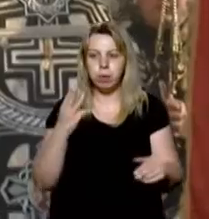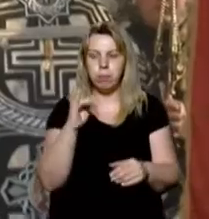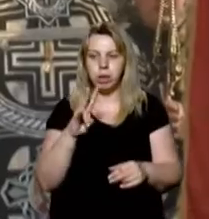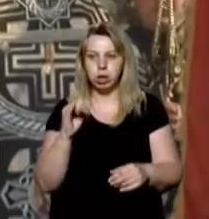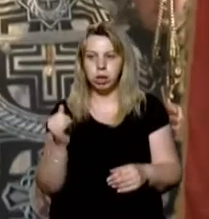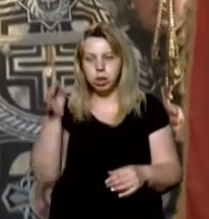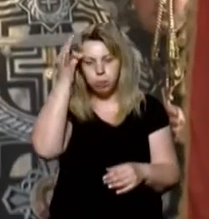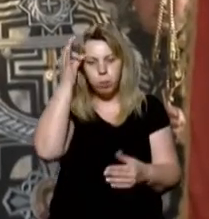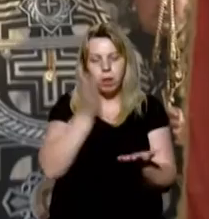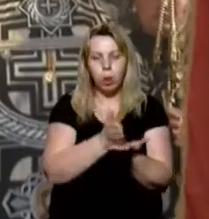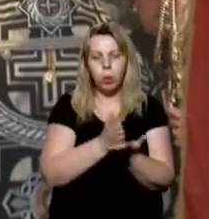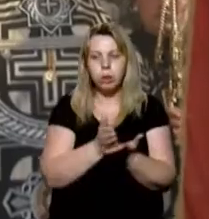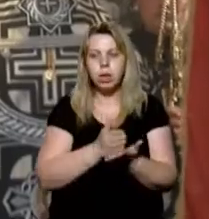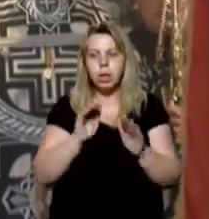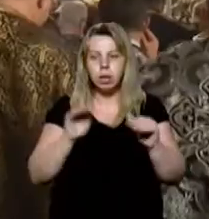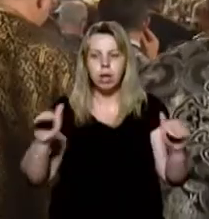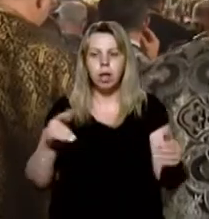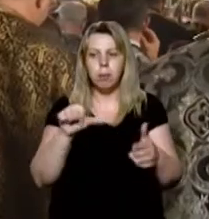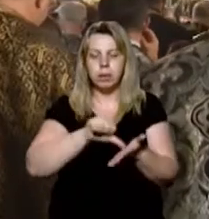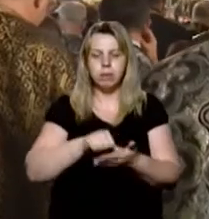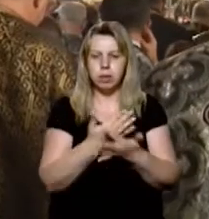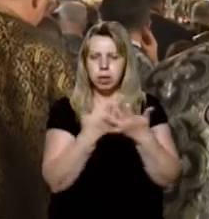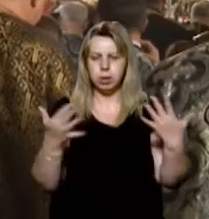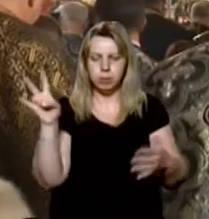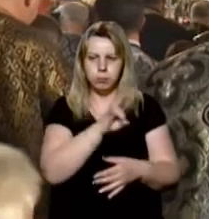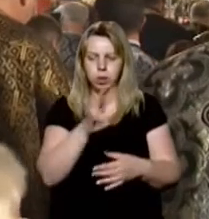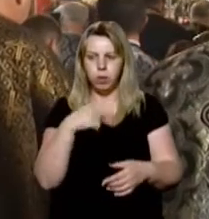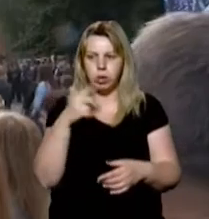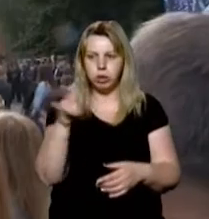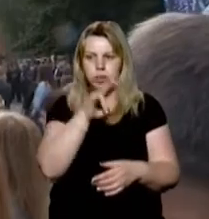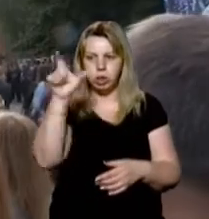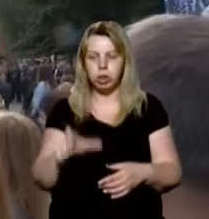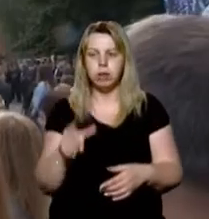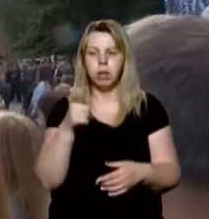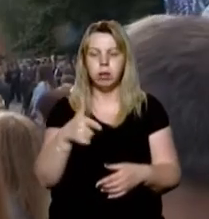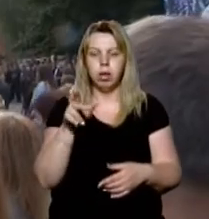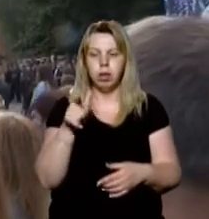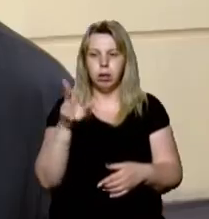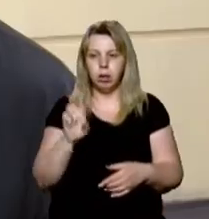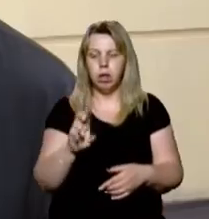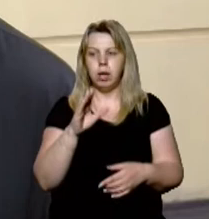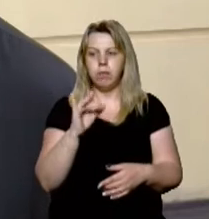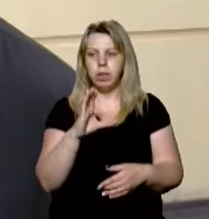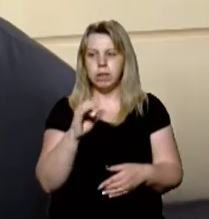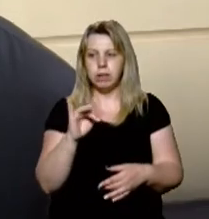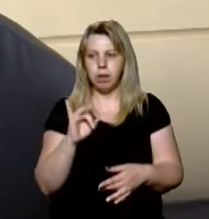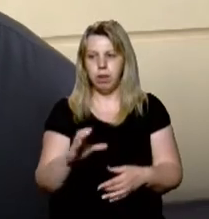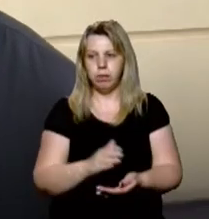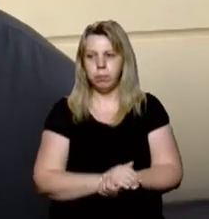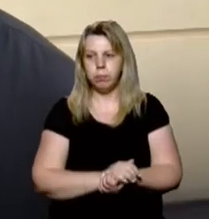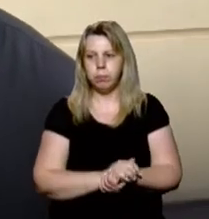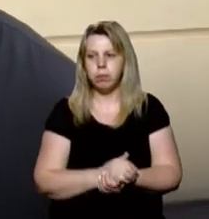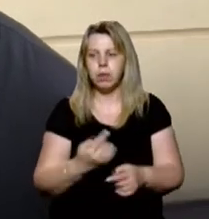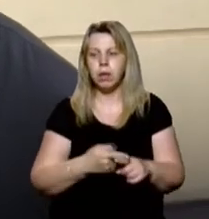також відслужити поминальну літургію, прийшли представники різних єпархій, каже священник Кафедрального собору Владислав Ігнатишин. На